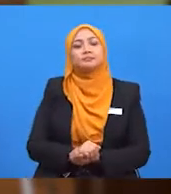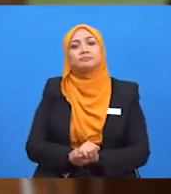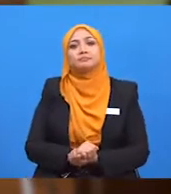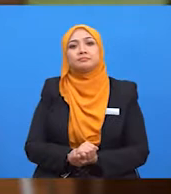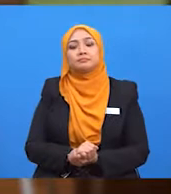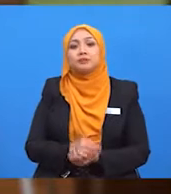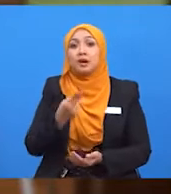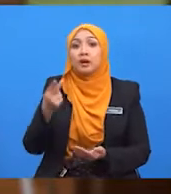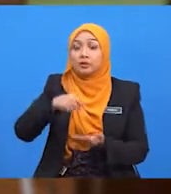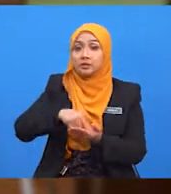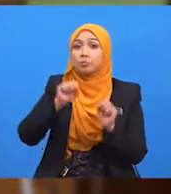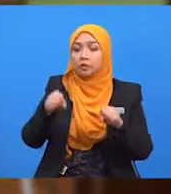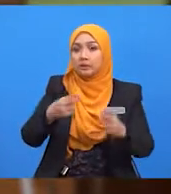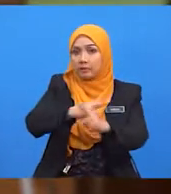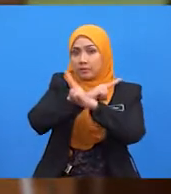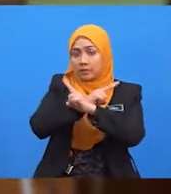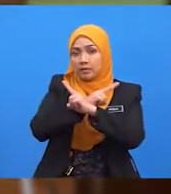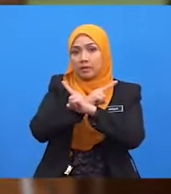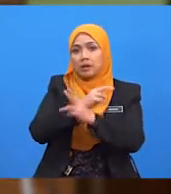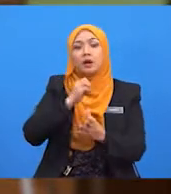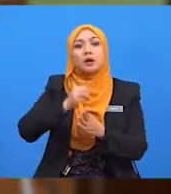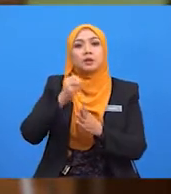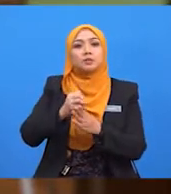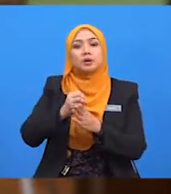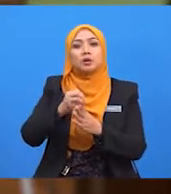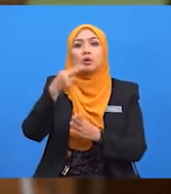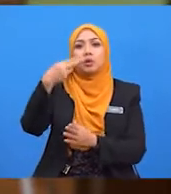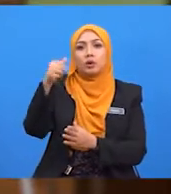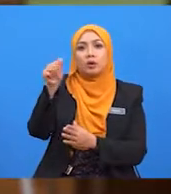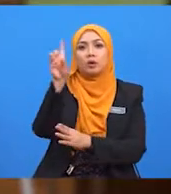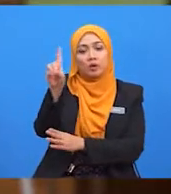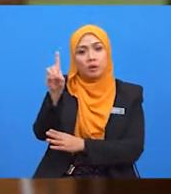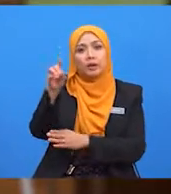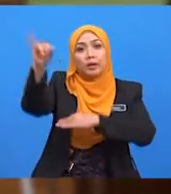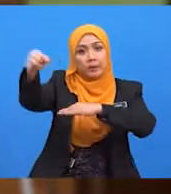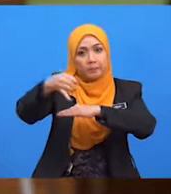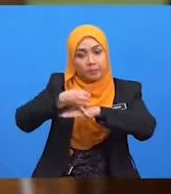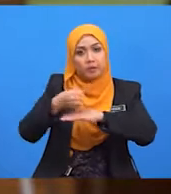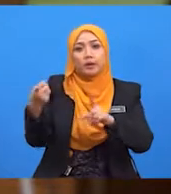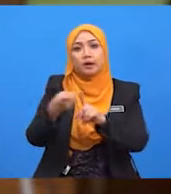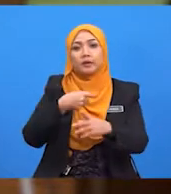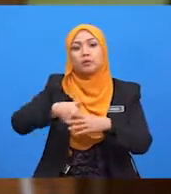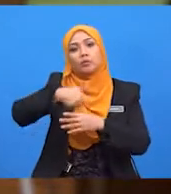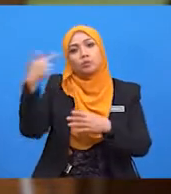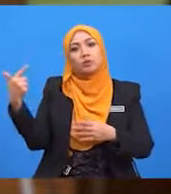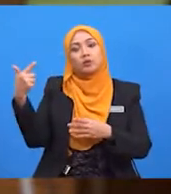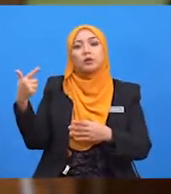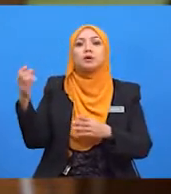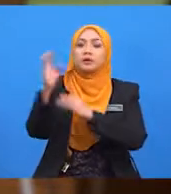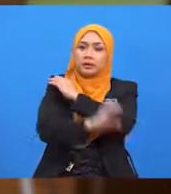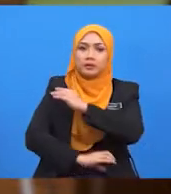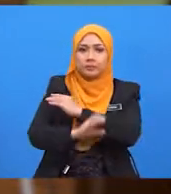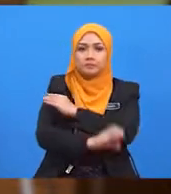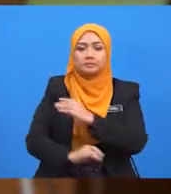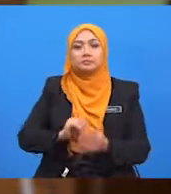Hal ini dapat menghalang atau menghadkan import dari luar negara. Baiklah